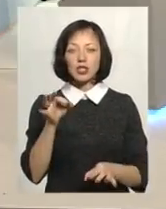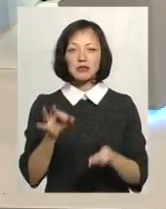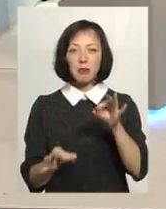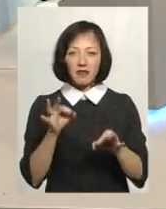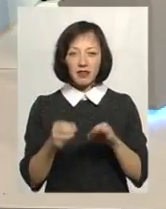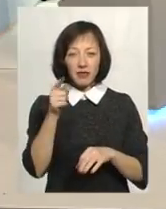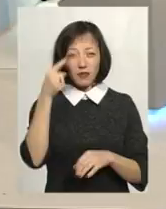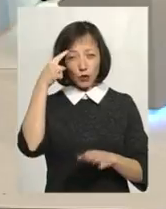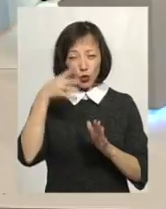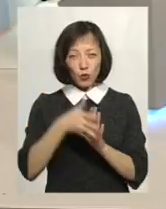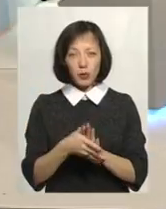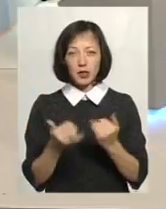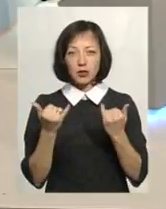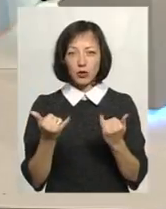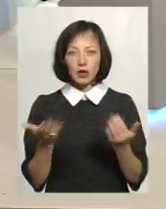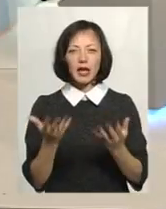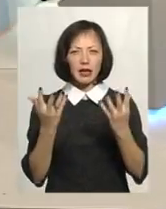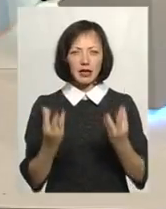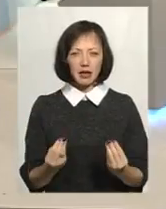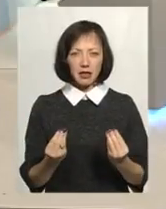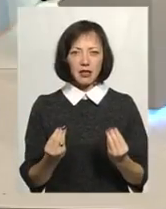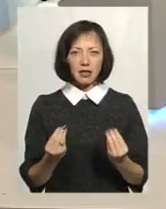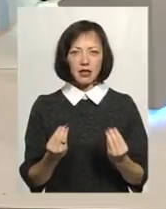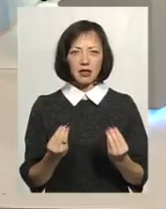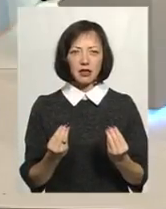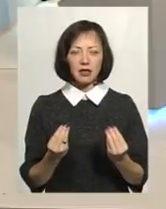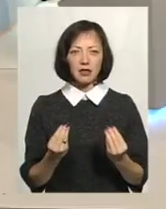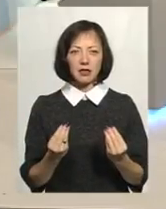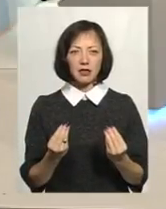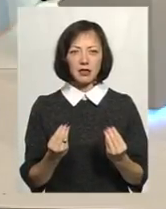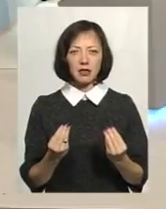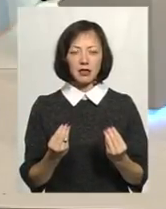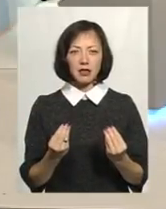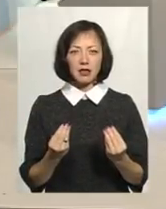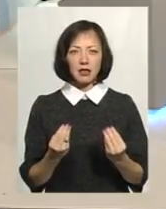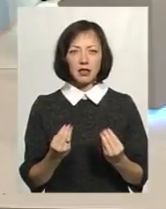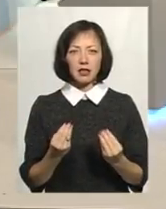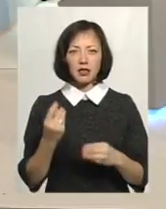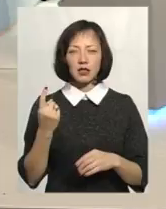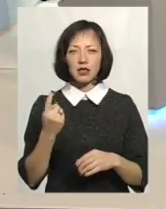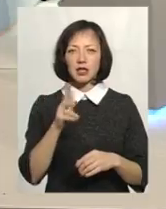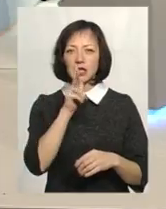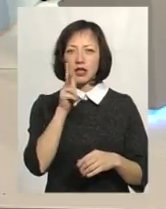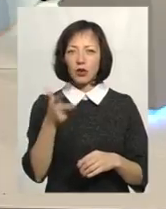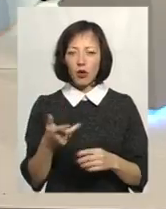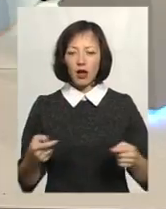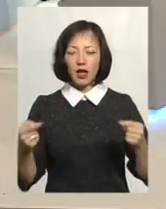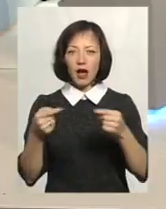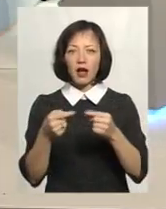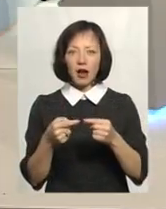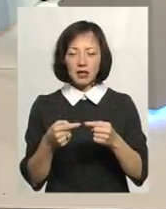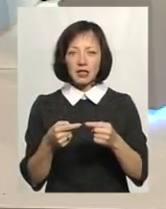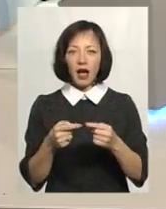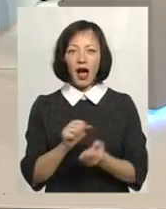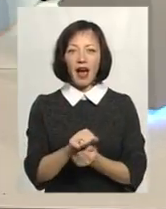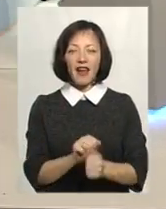Ви вдумайтесь, сьогодні які дні? Це тиждень і три роки, якраз, коли революція гідності